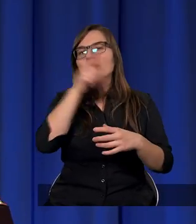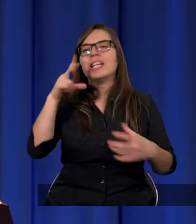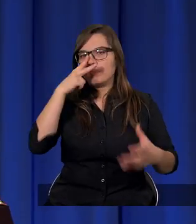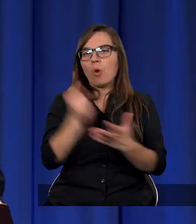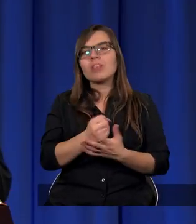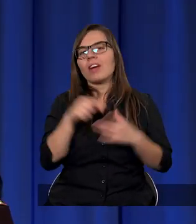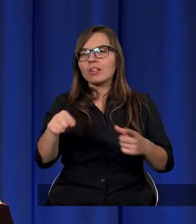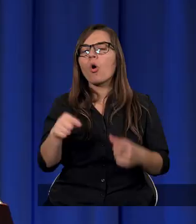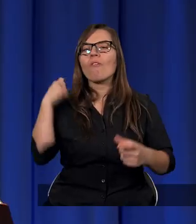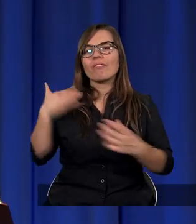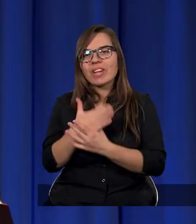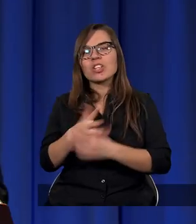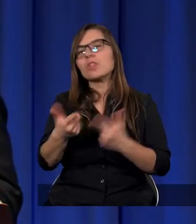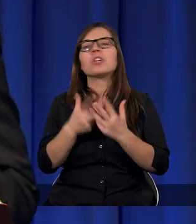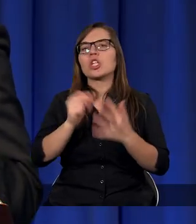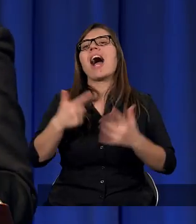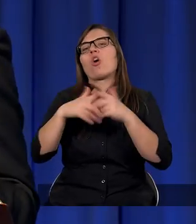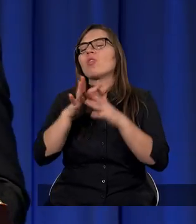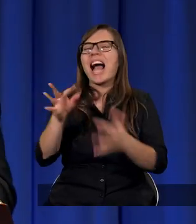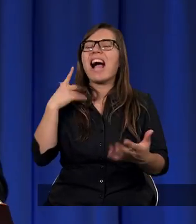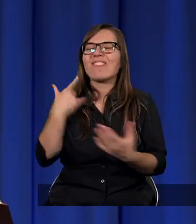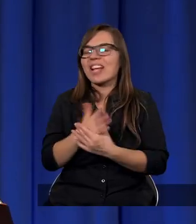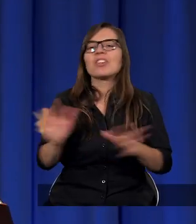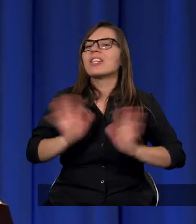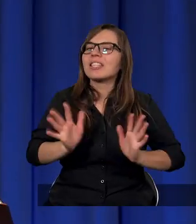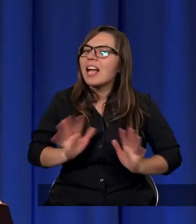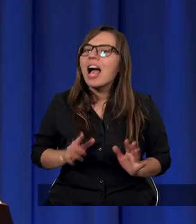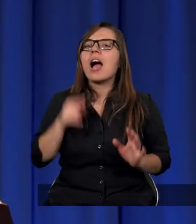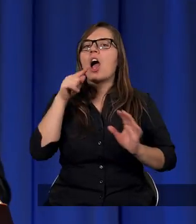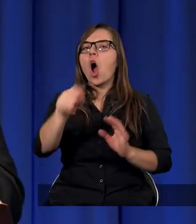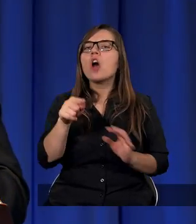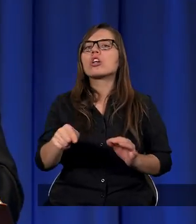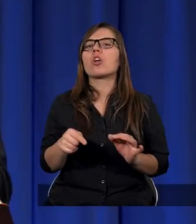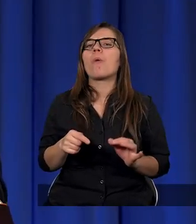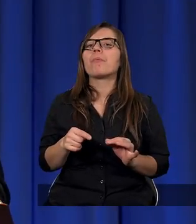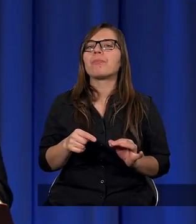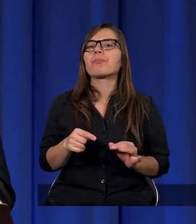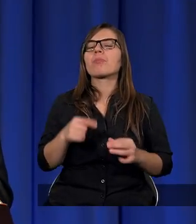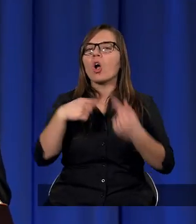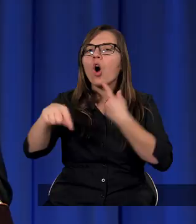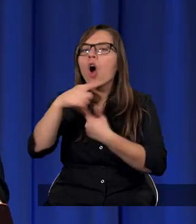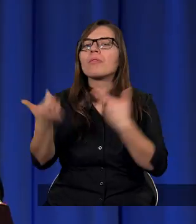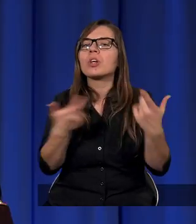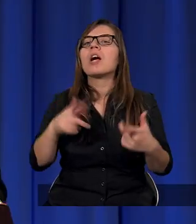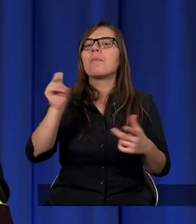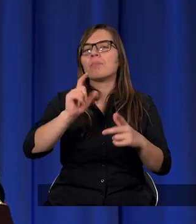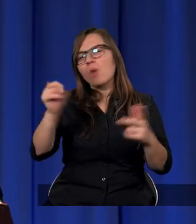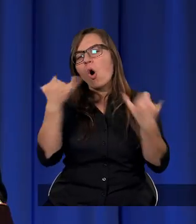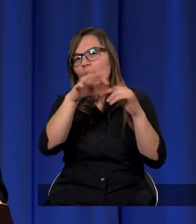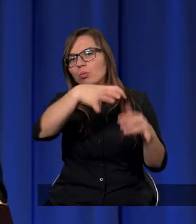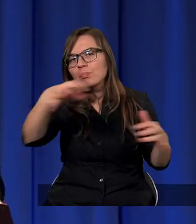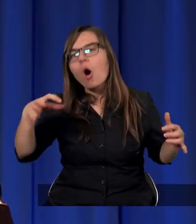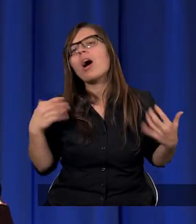wierzymy i potem cały Kościół tak wierzy. Nie, nie, nie. Oni to spisali, to krążyło po zborach,